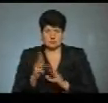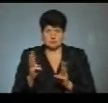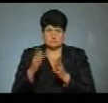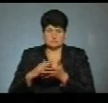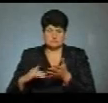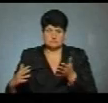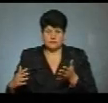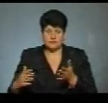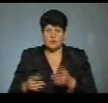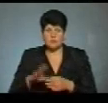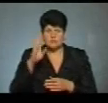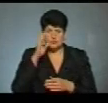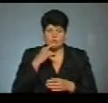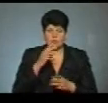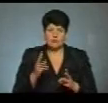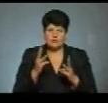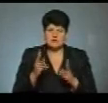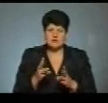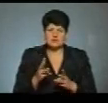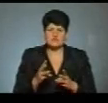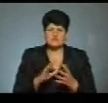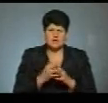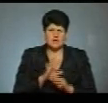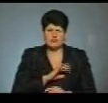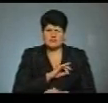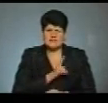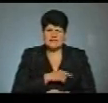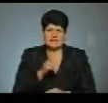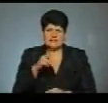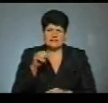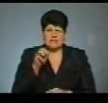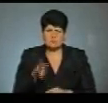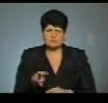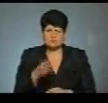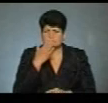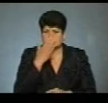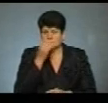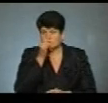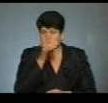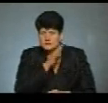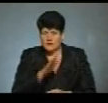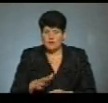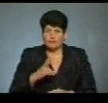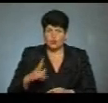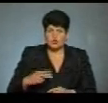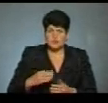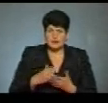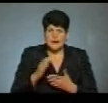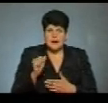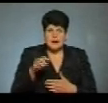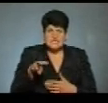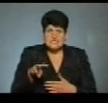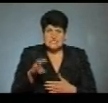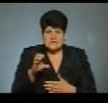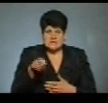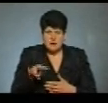Чоловік каже, через пожежу у селі був сильний дим. Дихати було нічим. Мої дочці бронхіальна астма, вона дуже